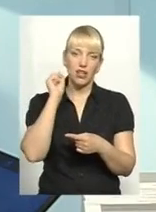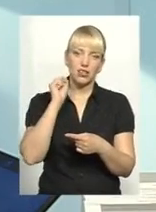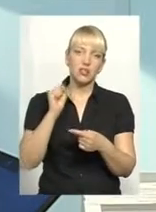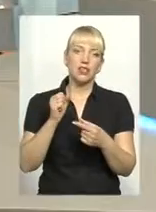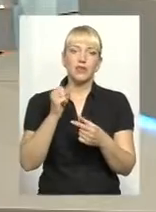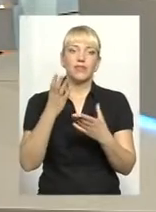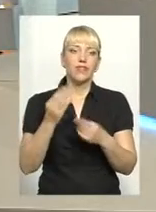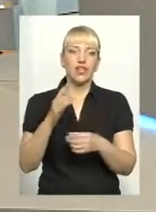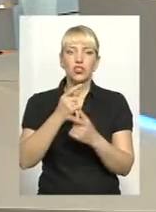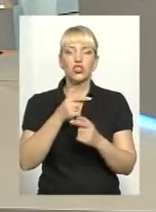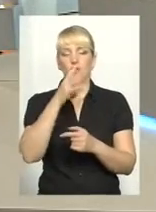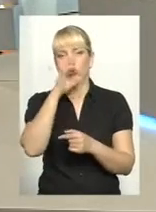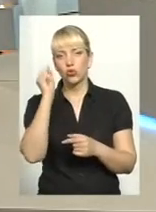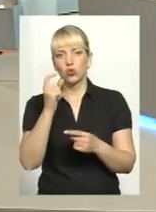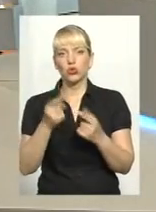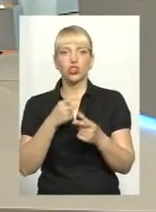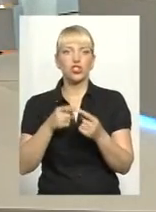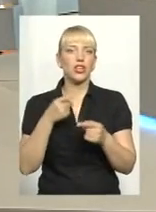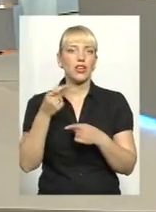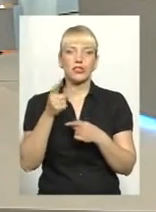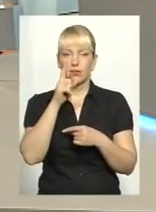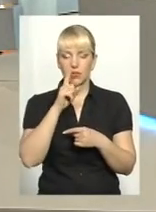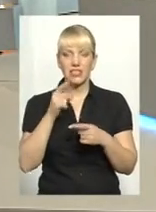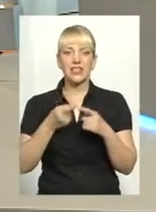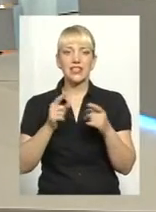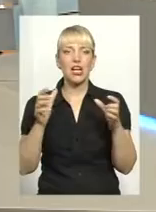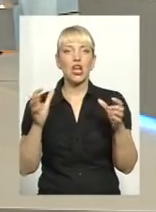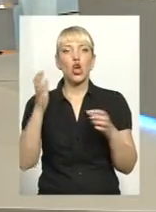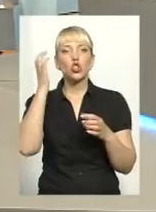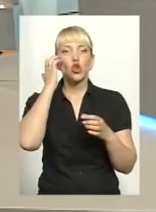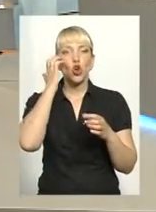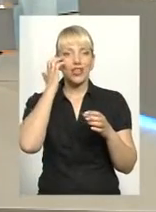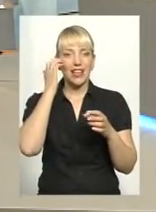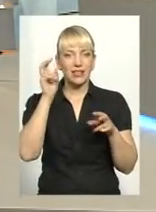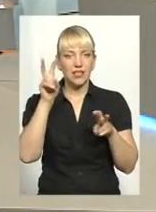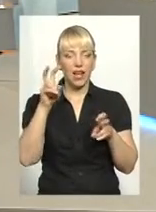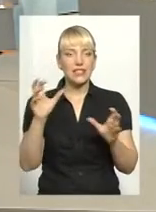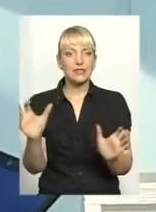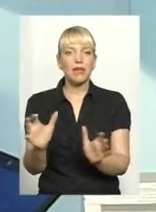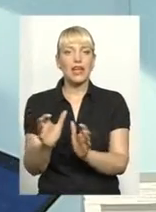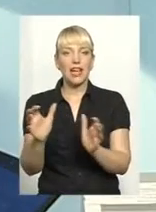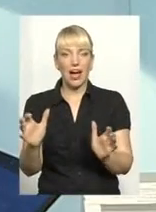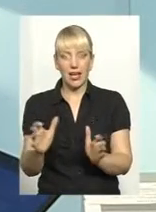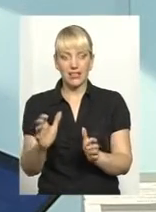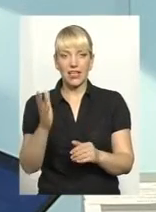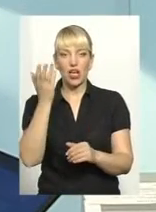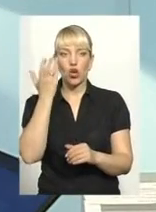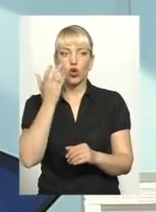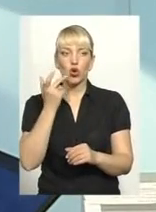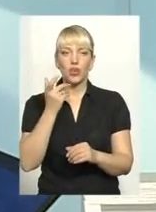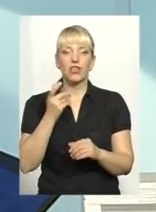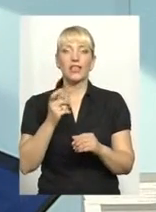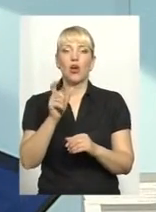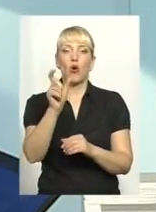через тиждень, чи через місяць навіть. Тобто ця чернетка зберігається щоразу і коли вже особа, суб'єкт